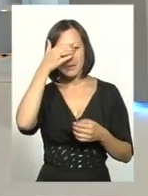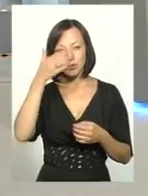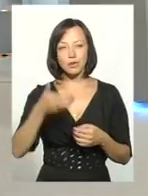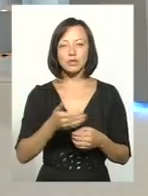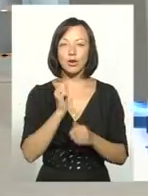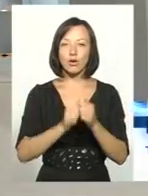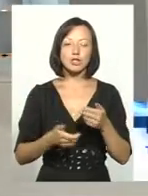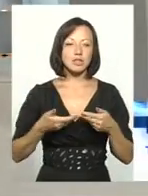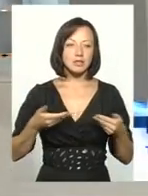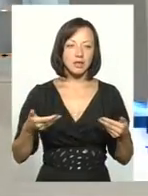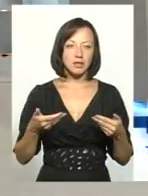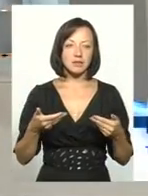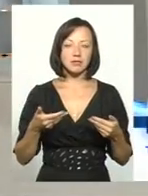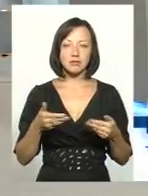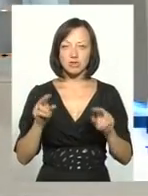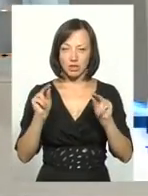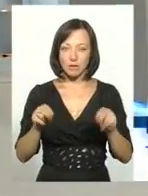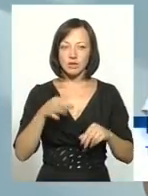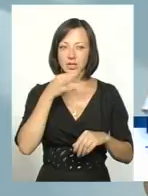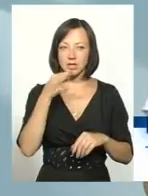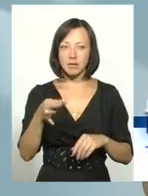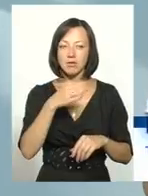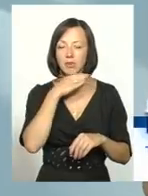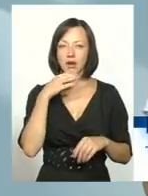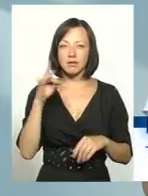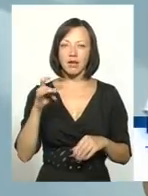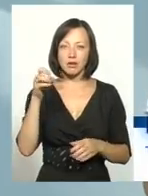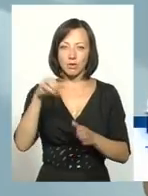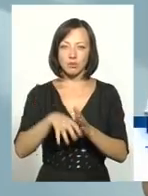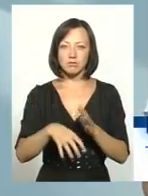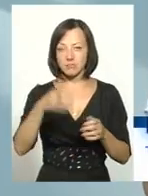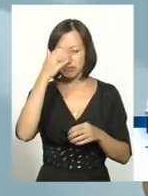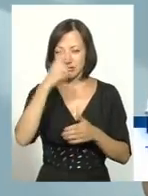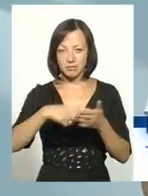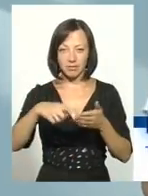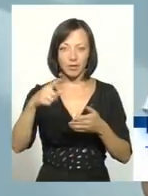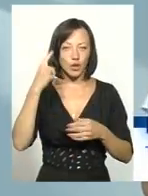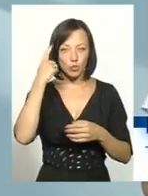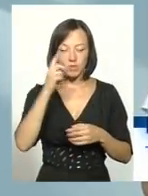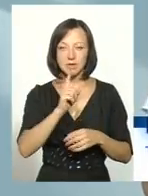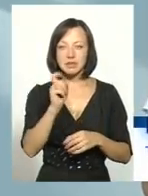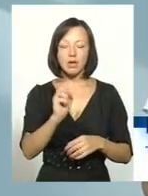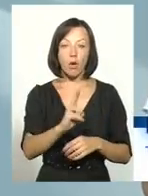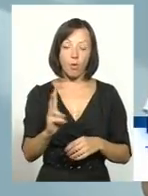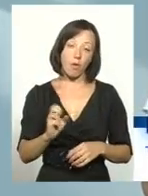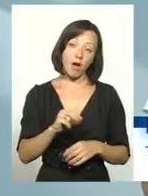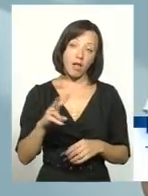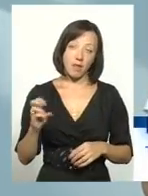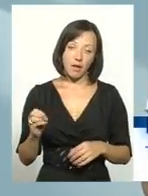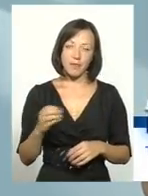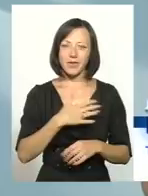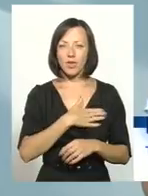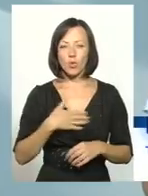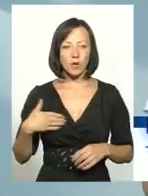кожен з нас положившу руку на серце, може сказати, що не раз голосував, закривши очі і не думаючи за кого. Але разом з тим, я би не